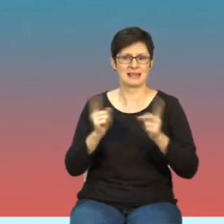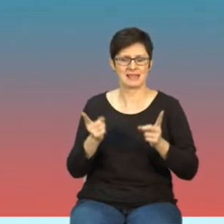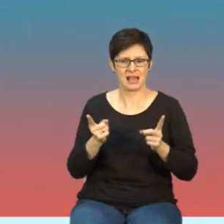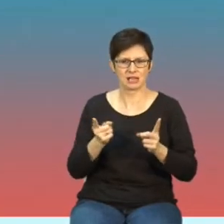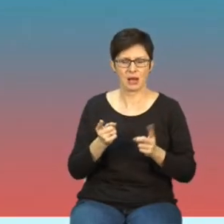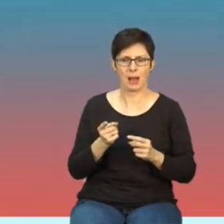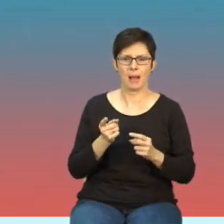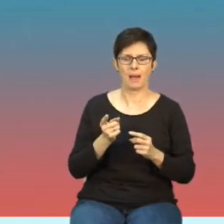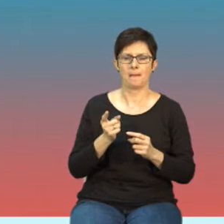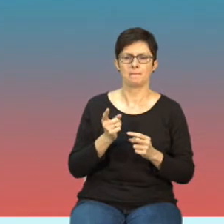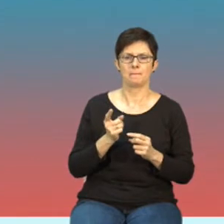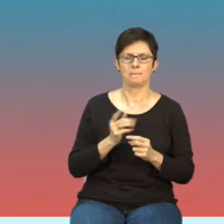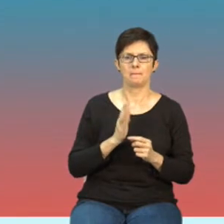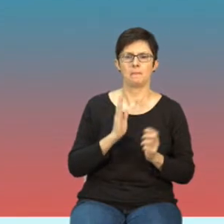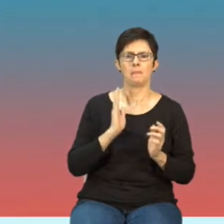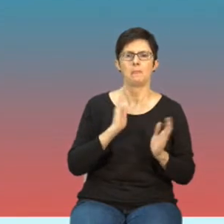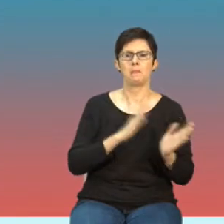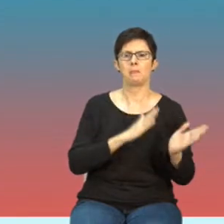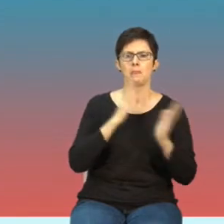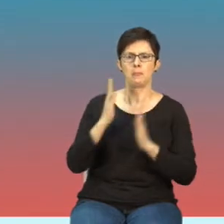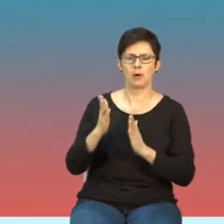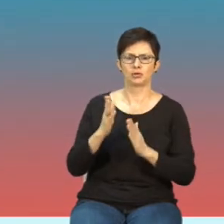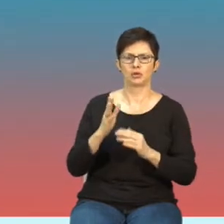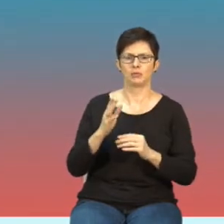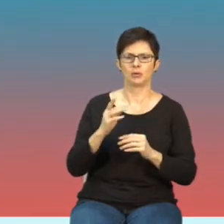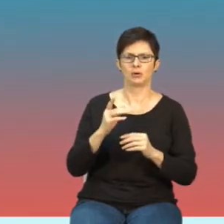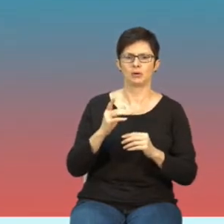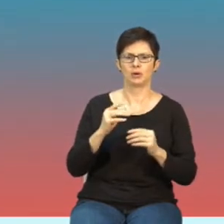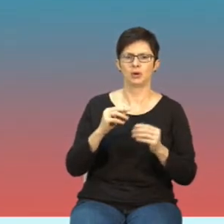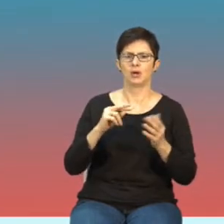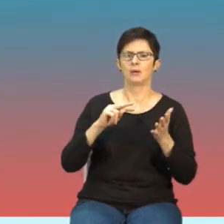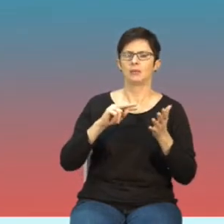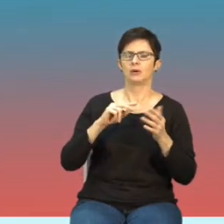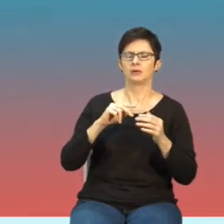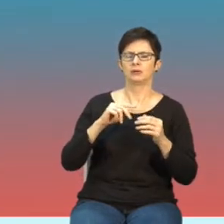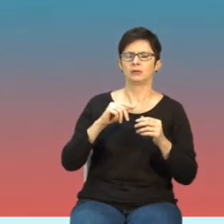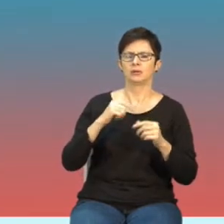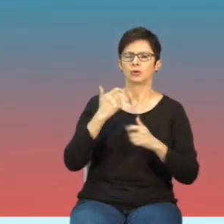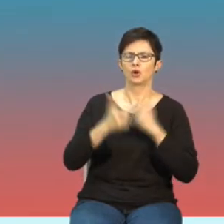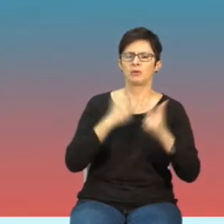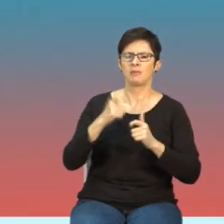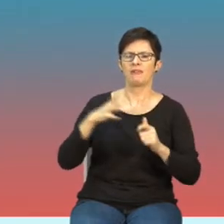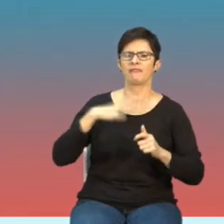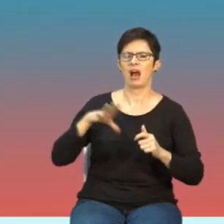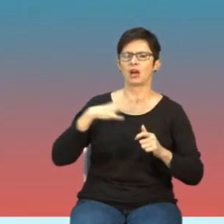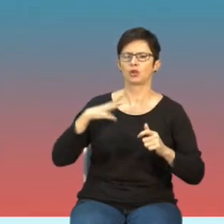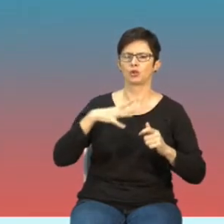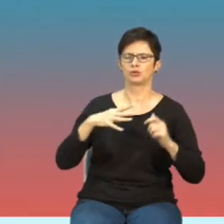Potem się ustala oczywiście wartość progową, najsłabszego efektu zdrowotnego, tego